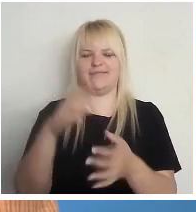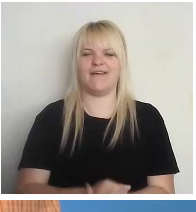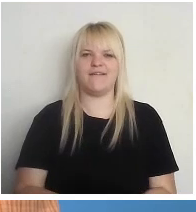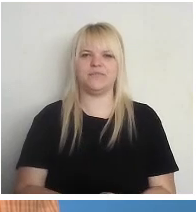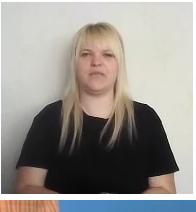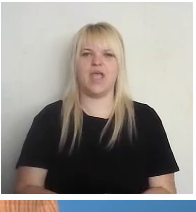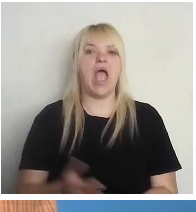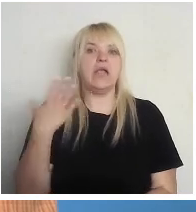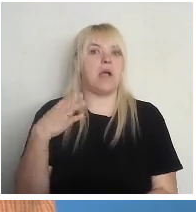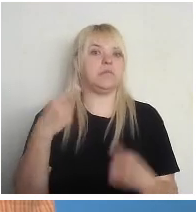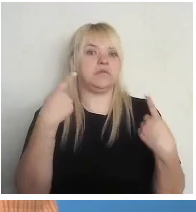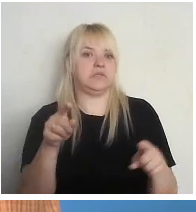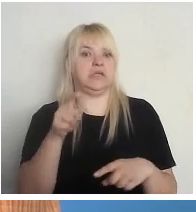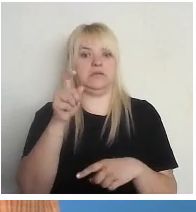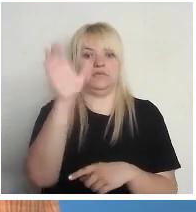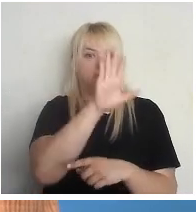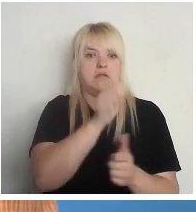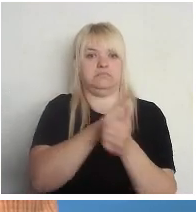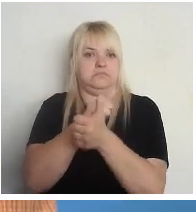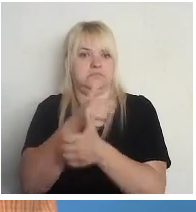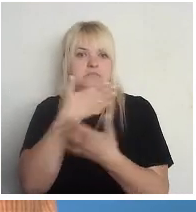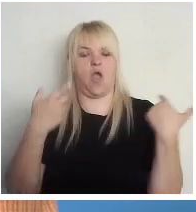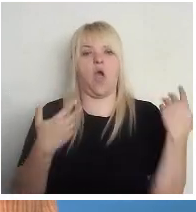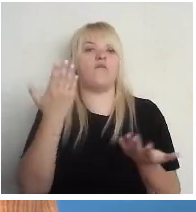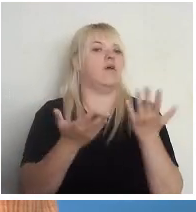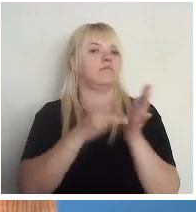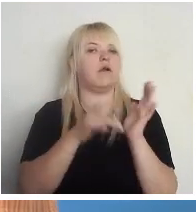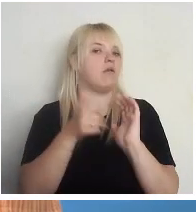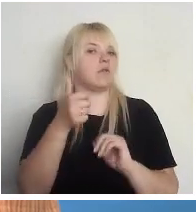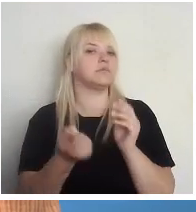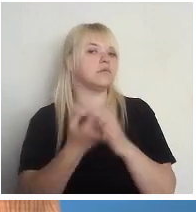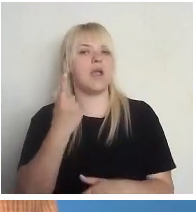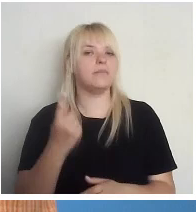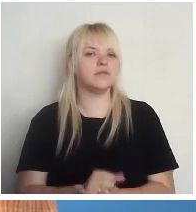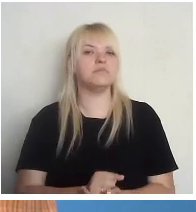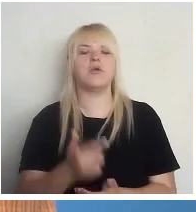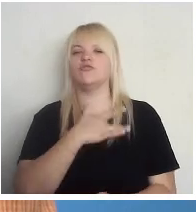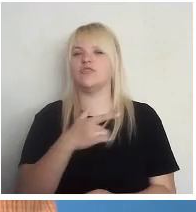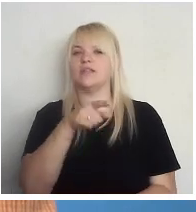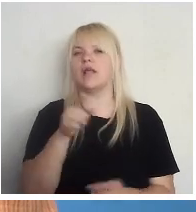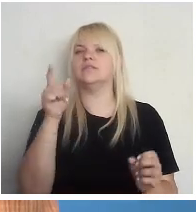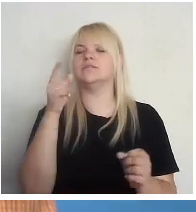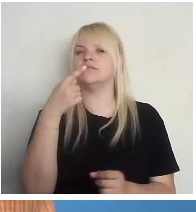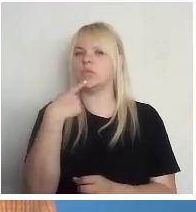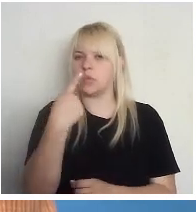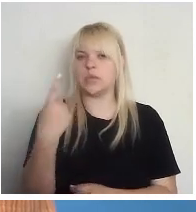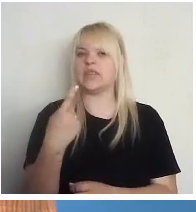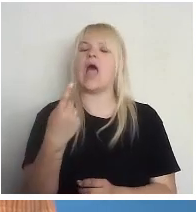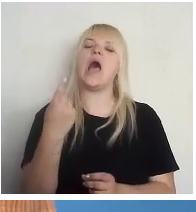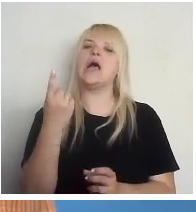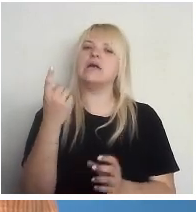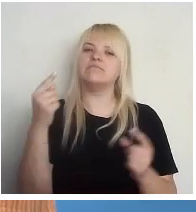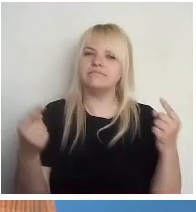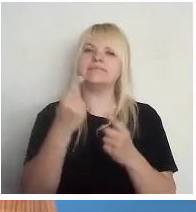Kāpēc citi nav sekojuši? Atīm redzot, ir kāds labs iemesls. Vai mums, man liekas, ka tas stāsts ir par līdzīgi kā